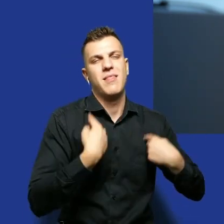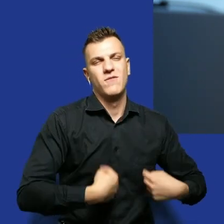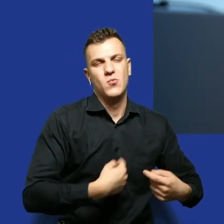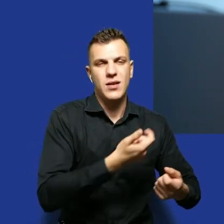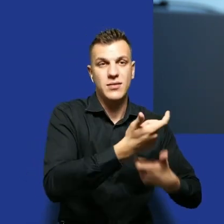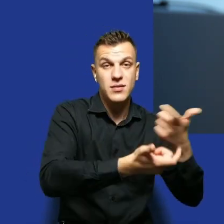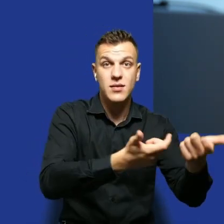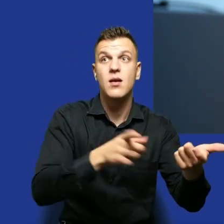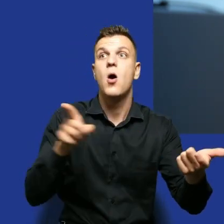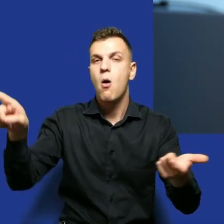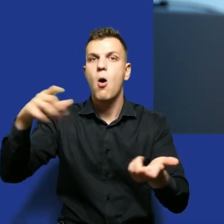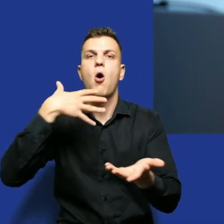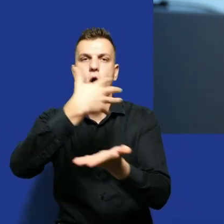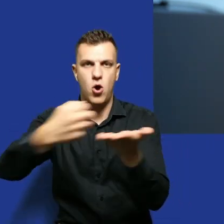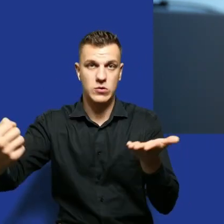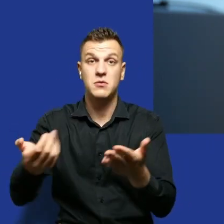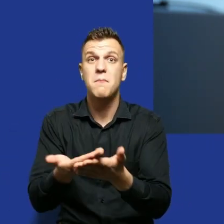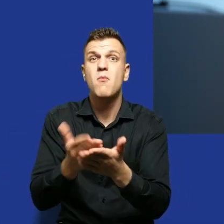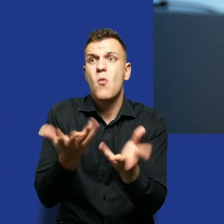bo to jest darmowy, proszę Państwa, audyt.